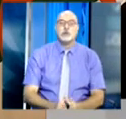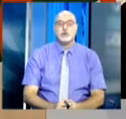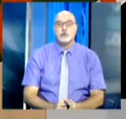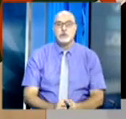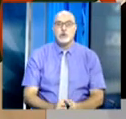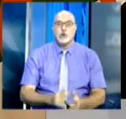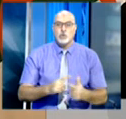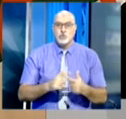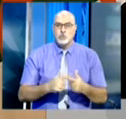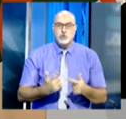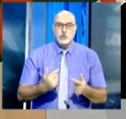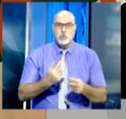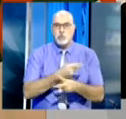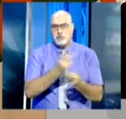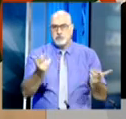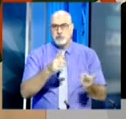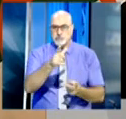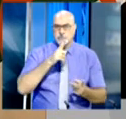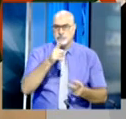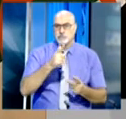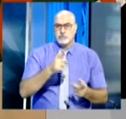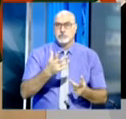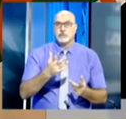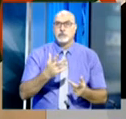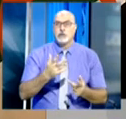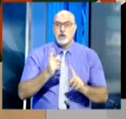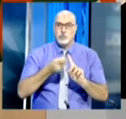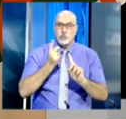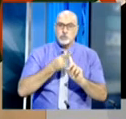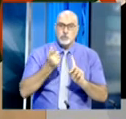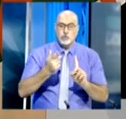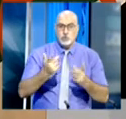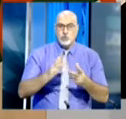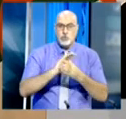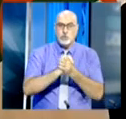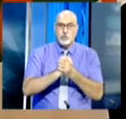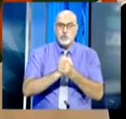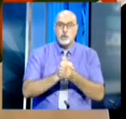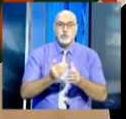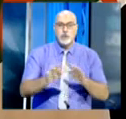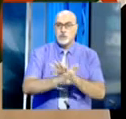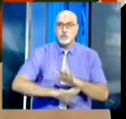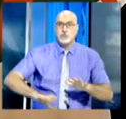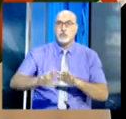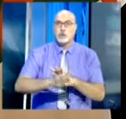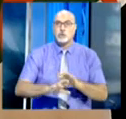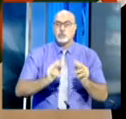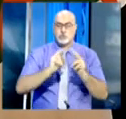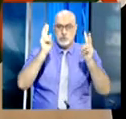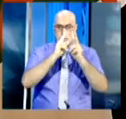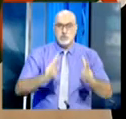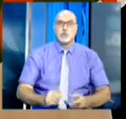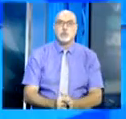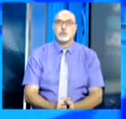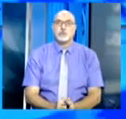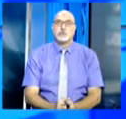القواسم والرؤى المشتركة بين بلدين أهمها إحلال السلم والأمن إقليميا ودوليا